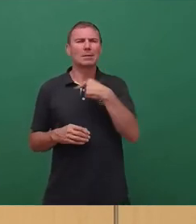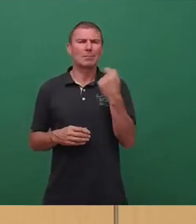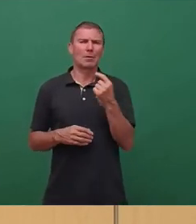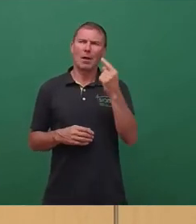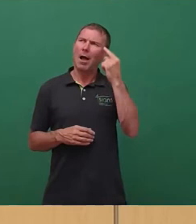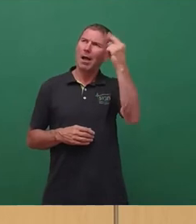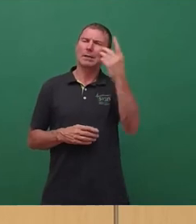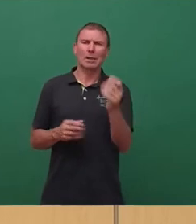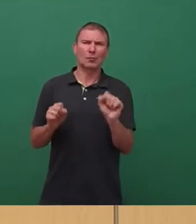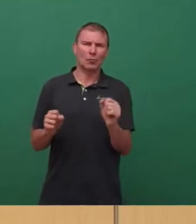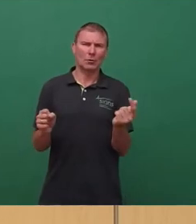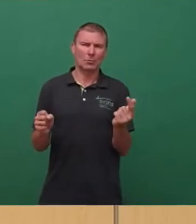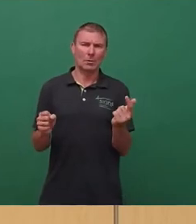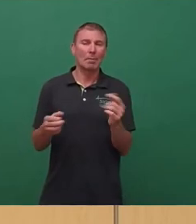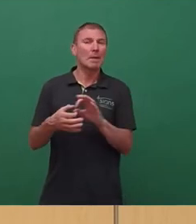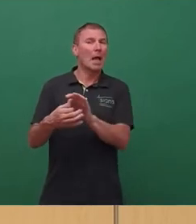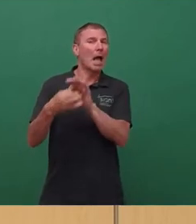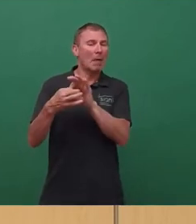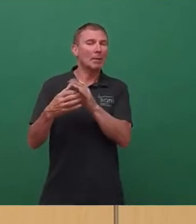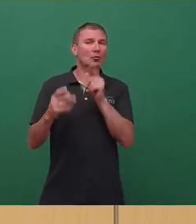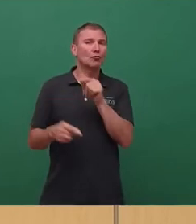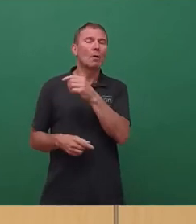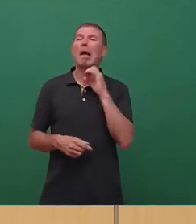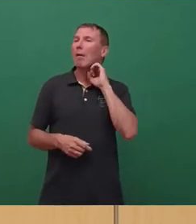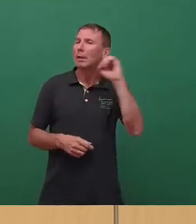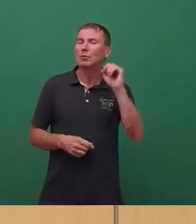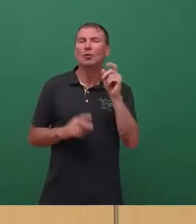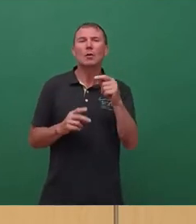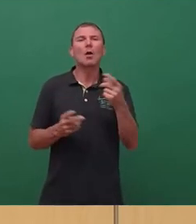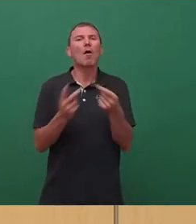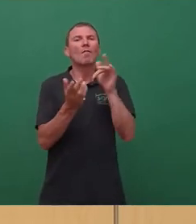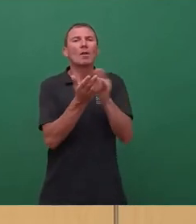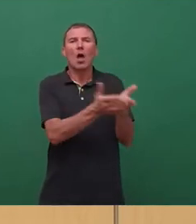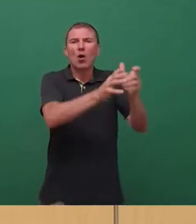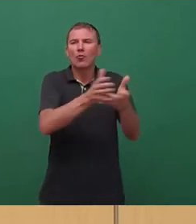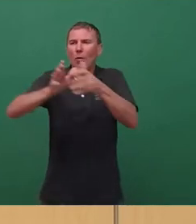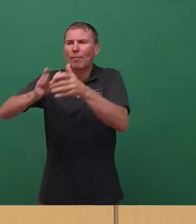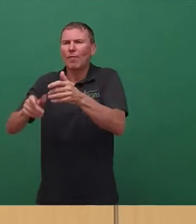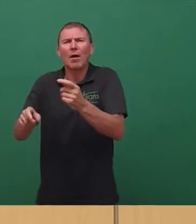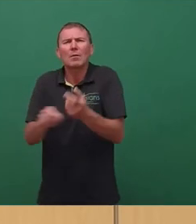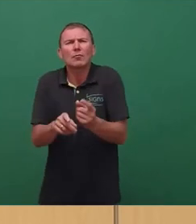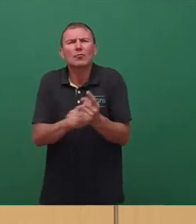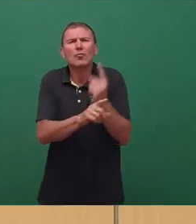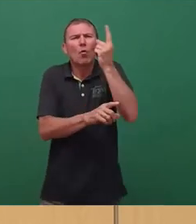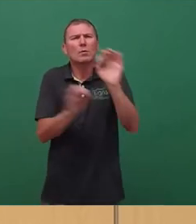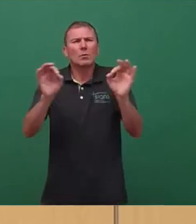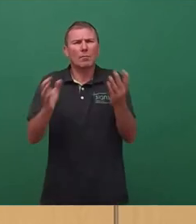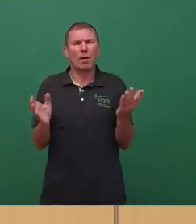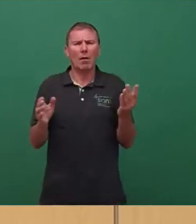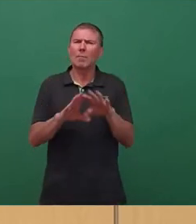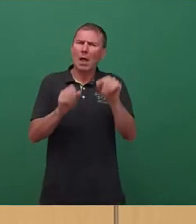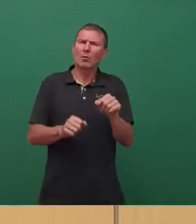Die Abhängigkeit der Stadt gegenüber der noch vorhandenen Fördertöpfer ist hier einfach zu groß. Die haushaltstragenden